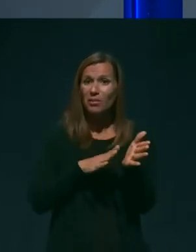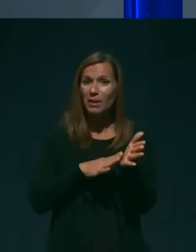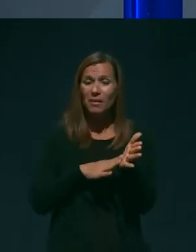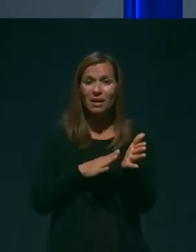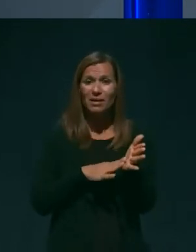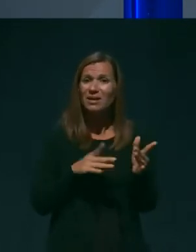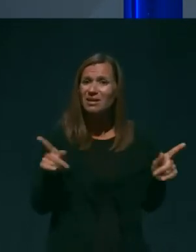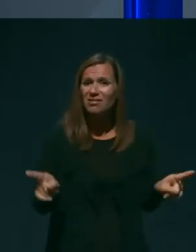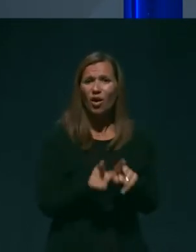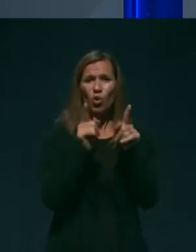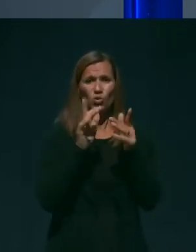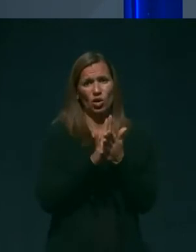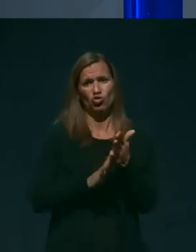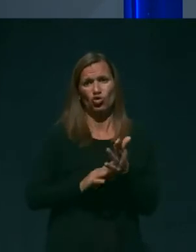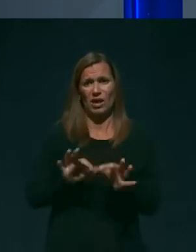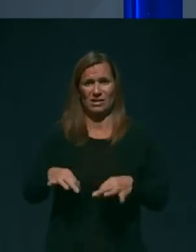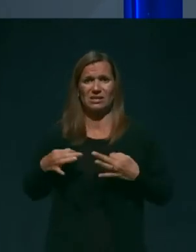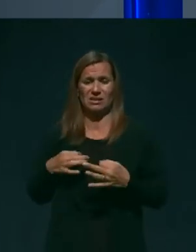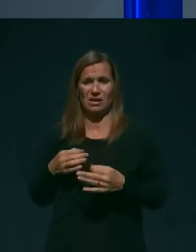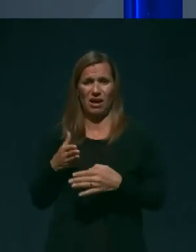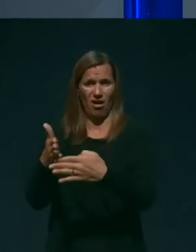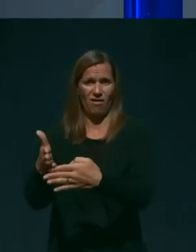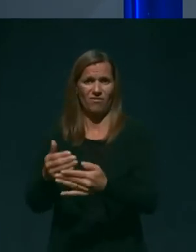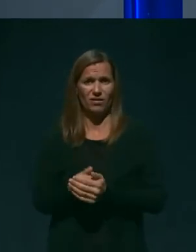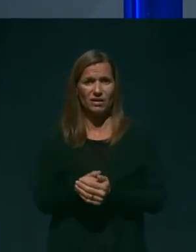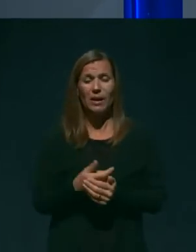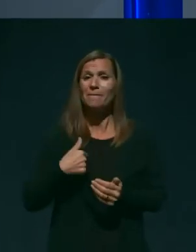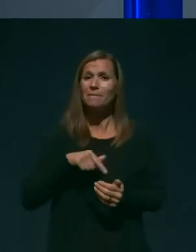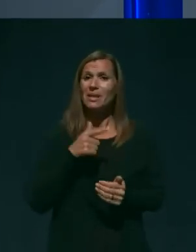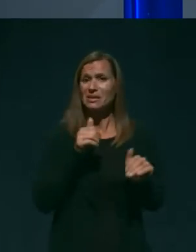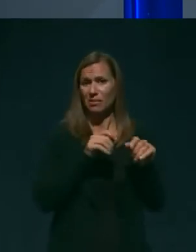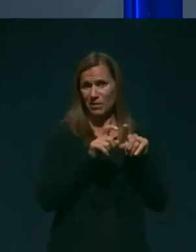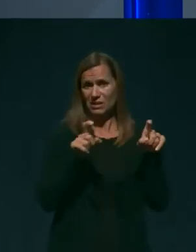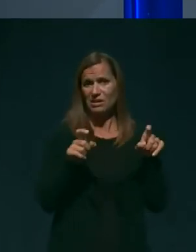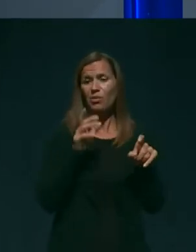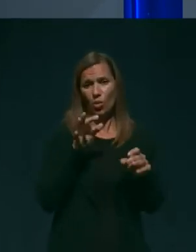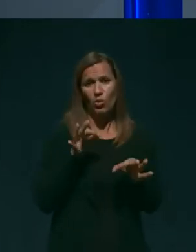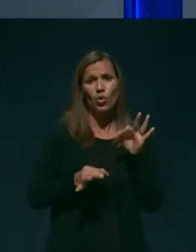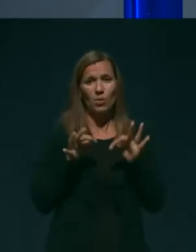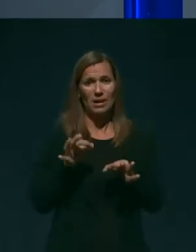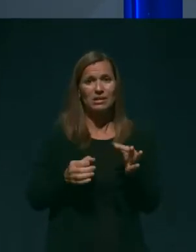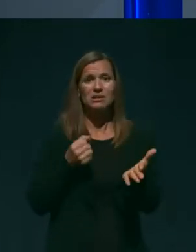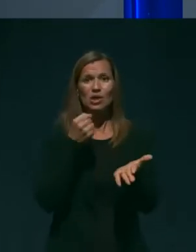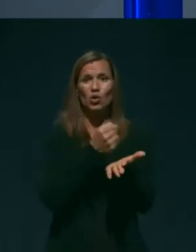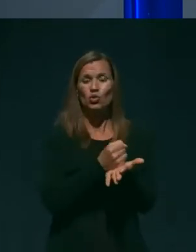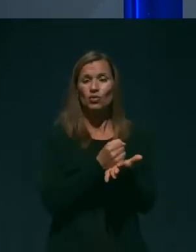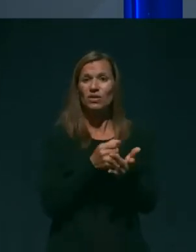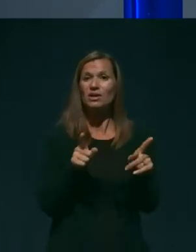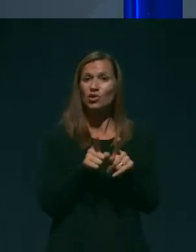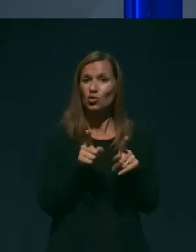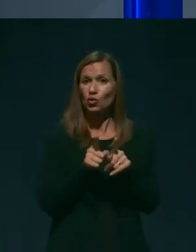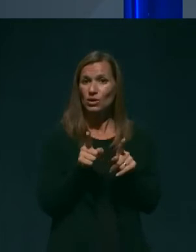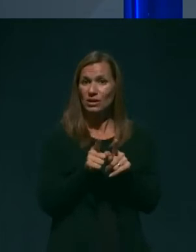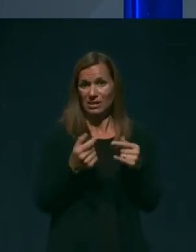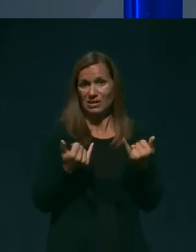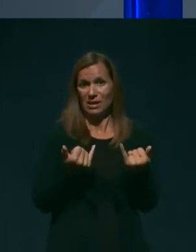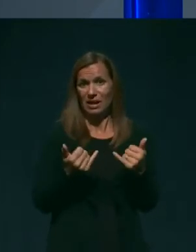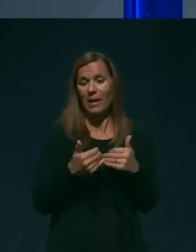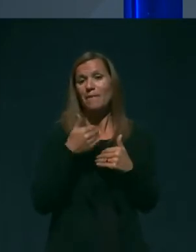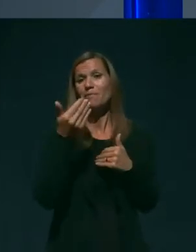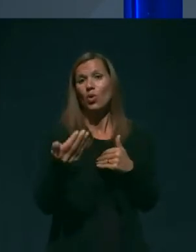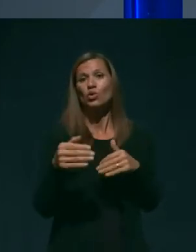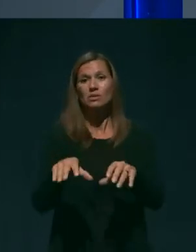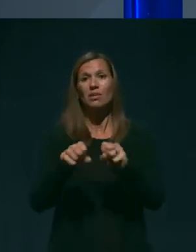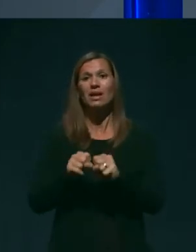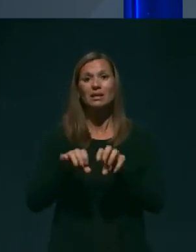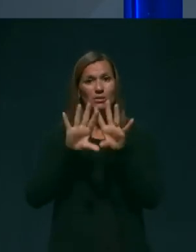strani ministerstva bomo probali poskrbeti oziroma zagotoviti tudi zdaj v posprejetem splošnem